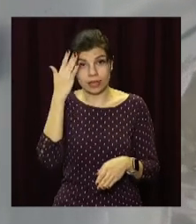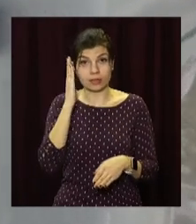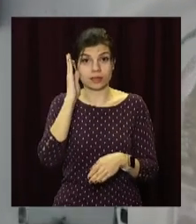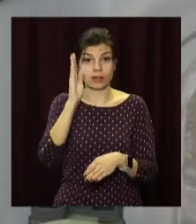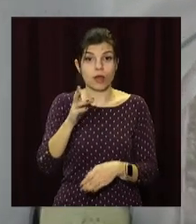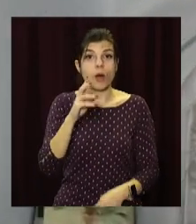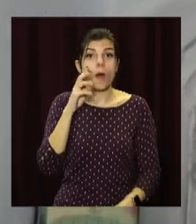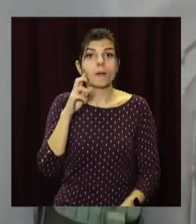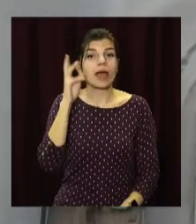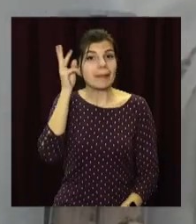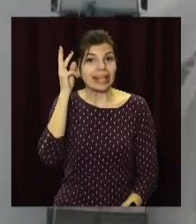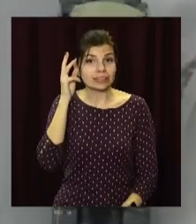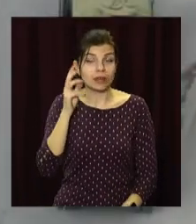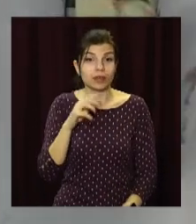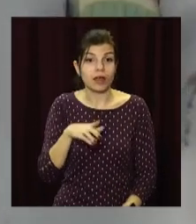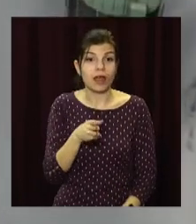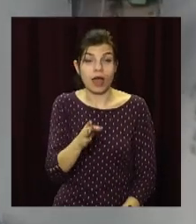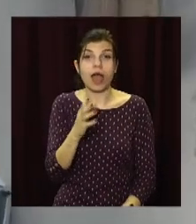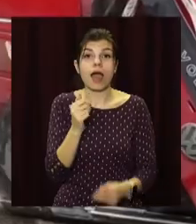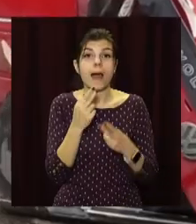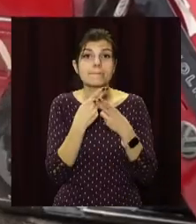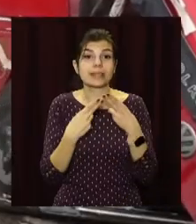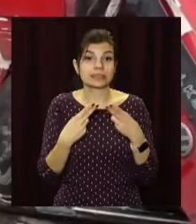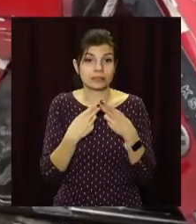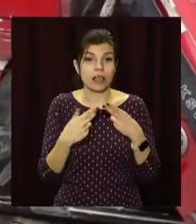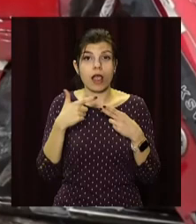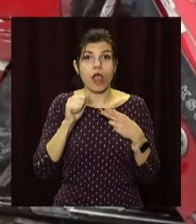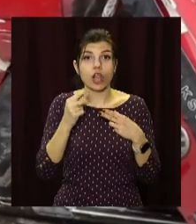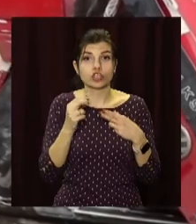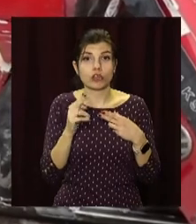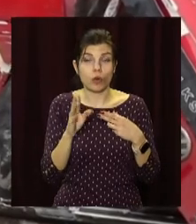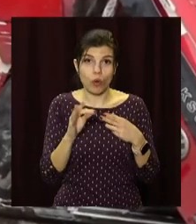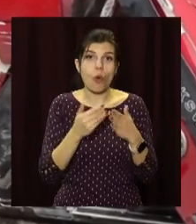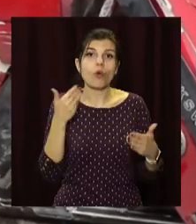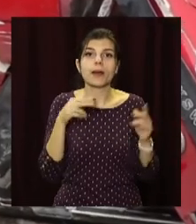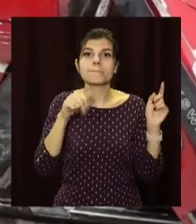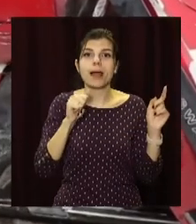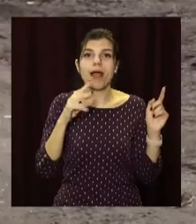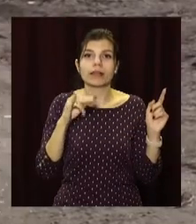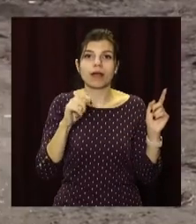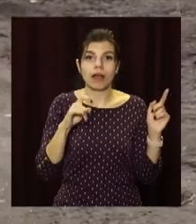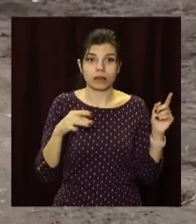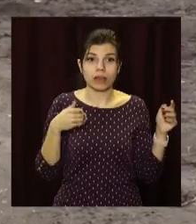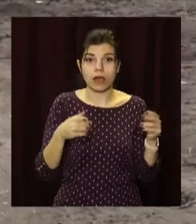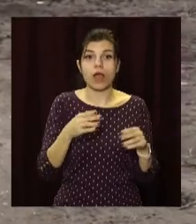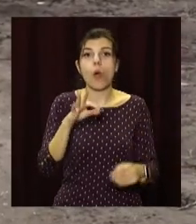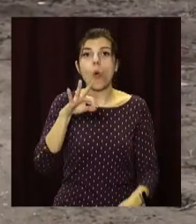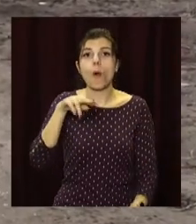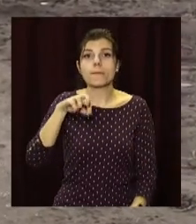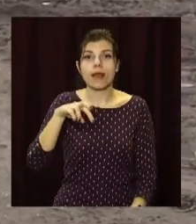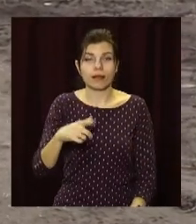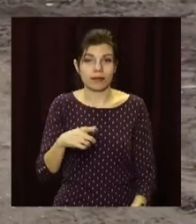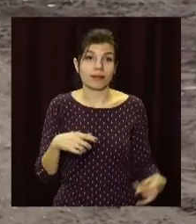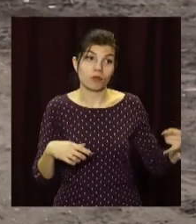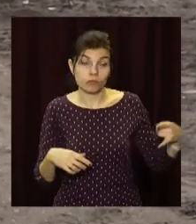проспекту Богдана Хмельницького. «Мерседес» рухався по Гальченка від панікахи. Зіткнення спровокував опель, який виїхав у